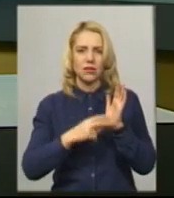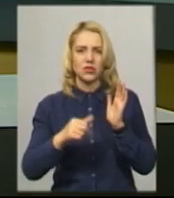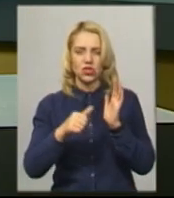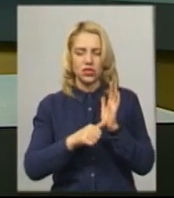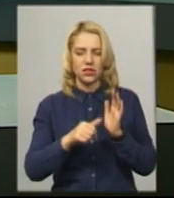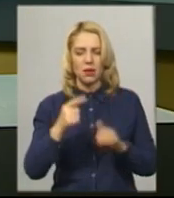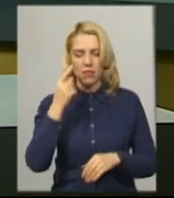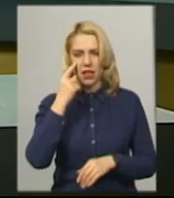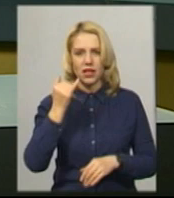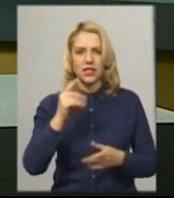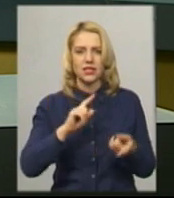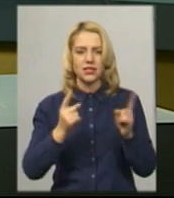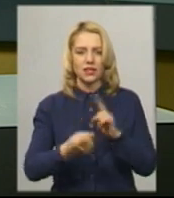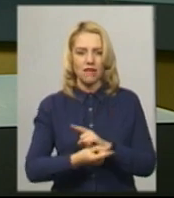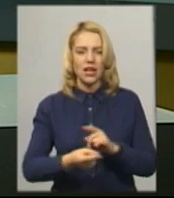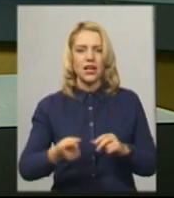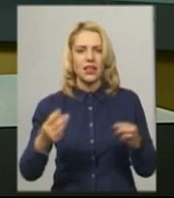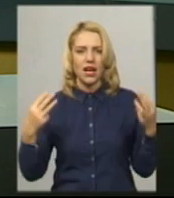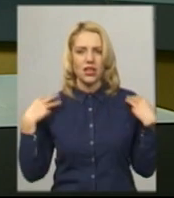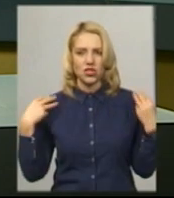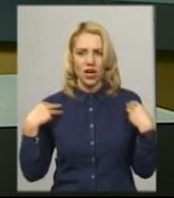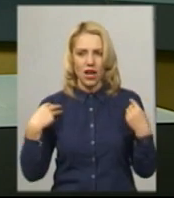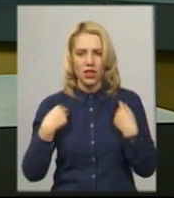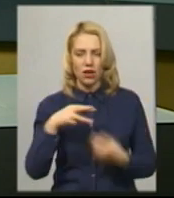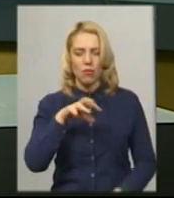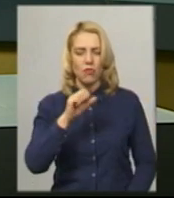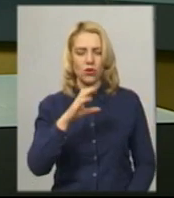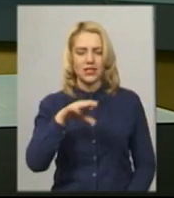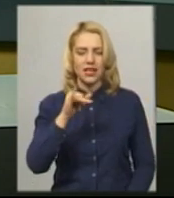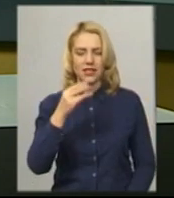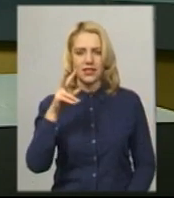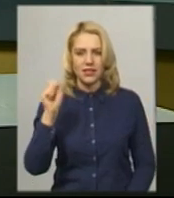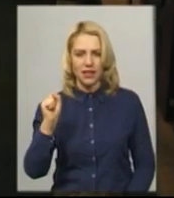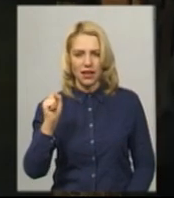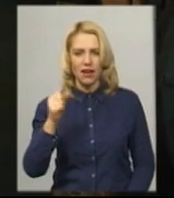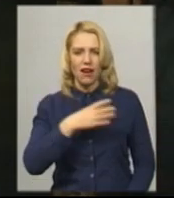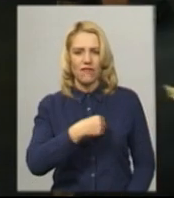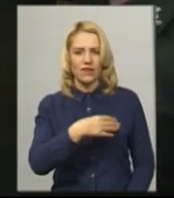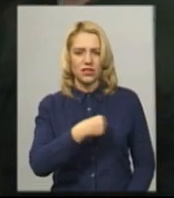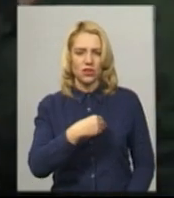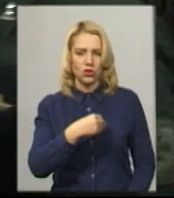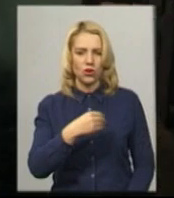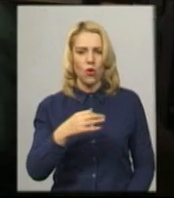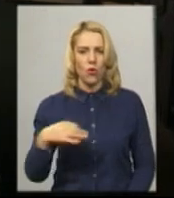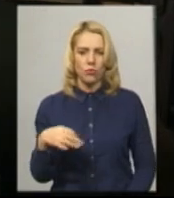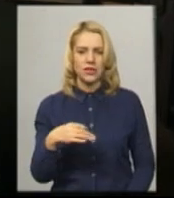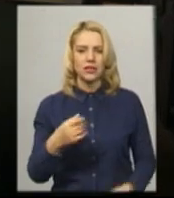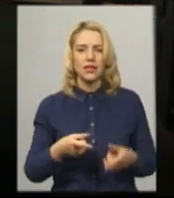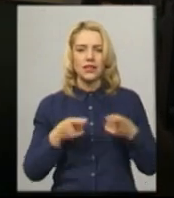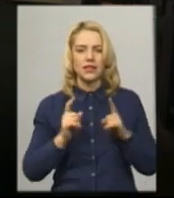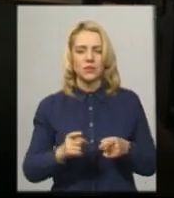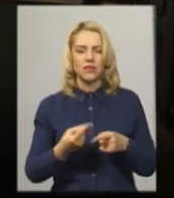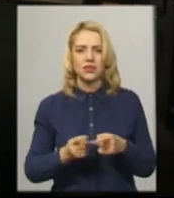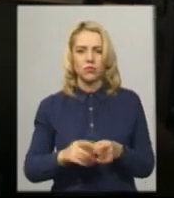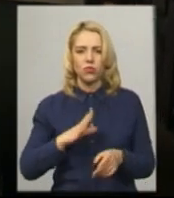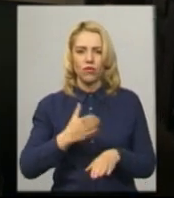став начальником штабу Мостийського прикордонного загону Львівської області. Насправді це було важко. Я